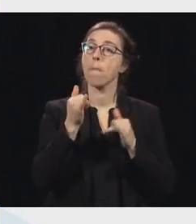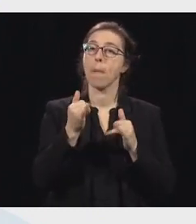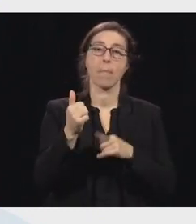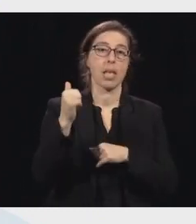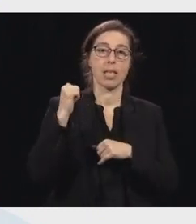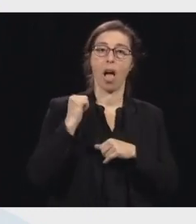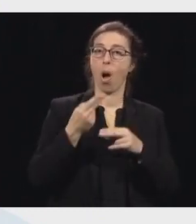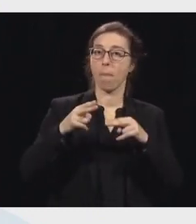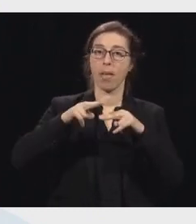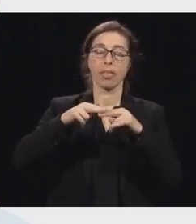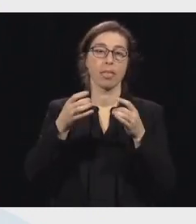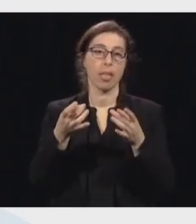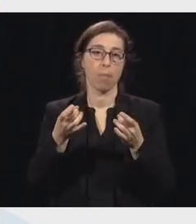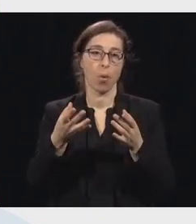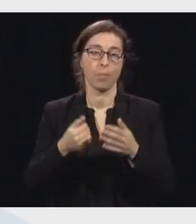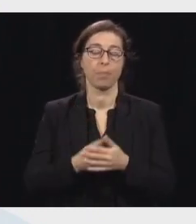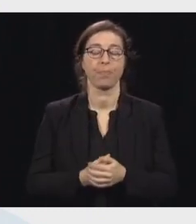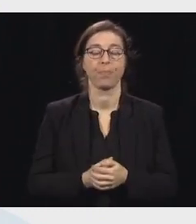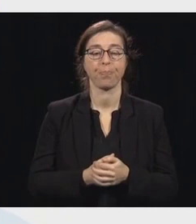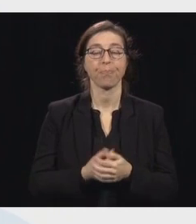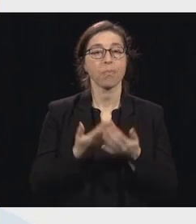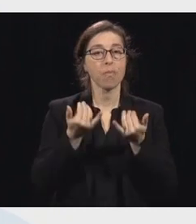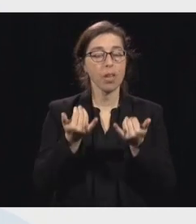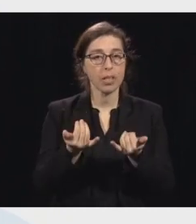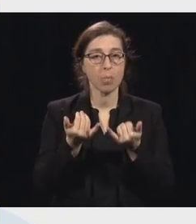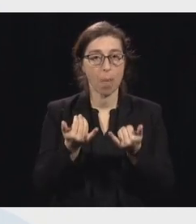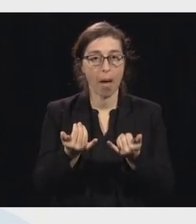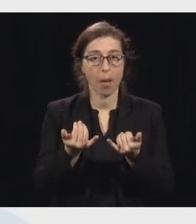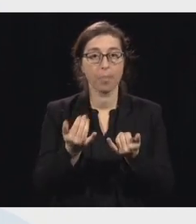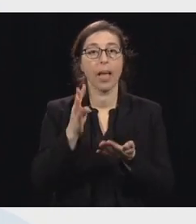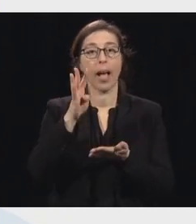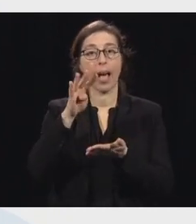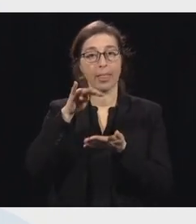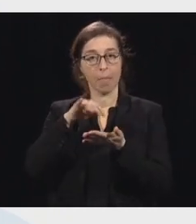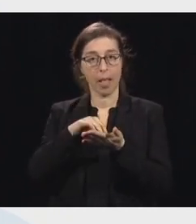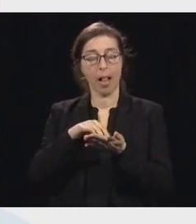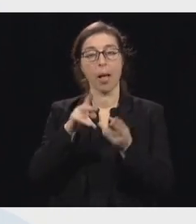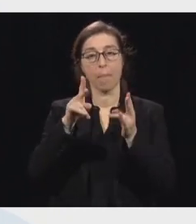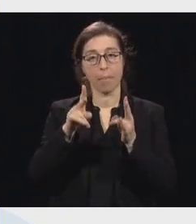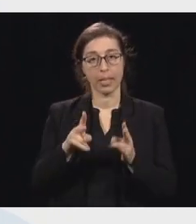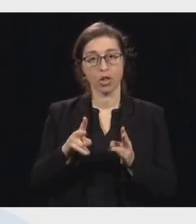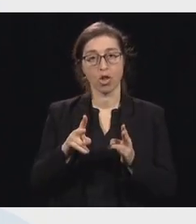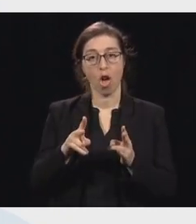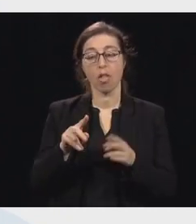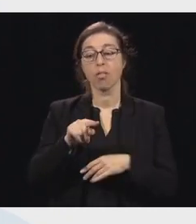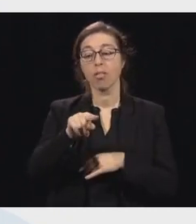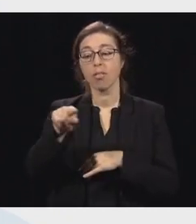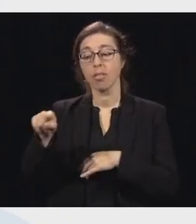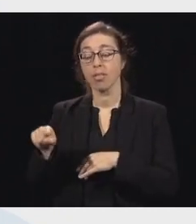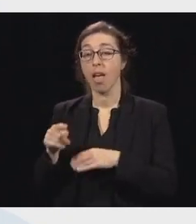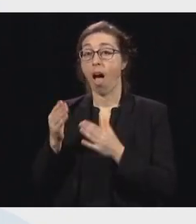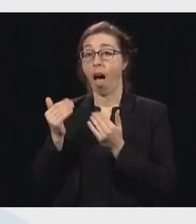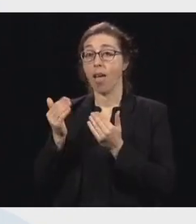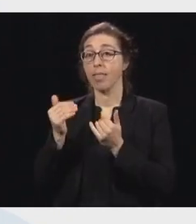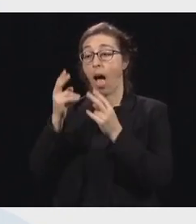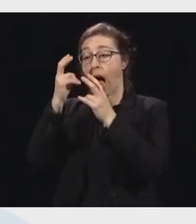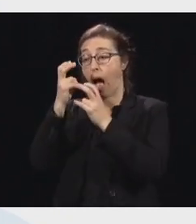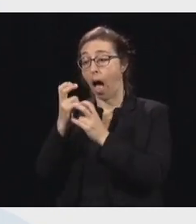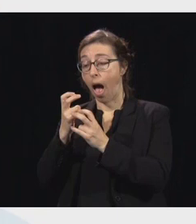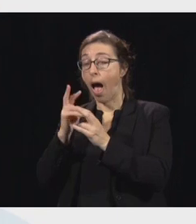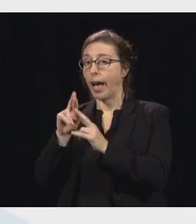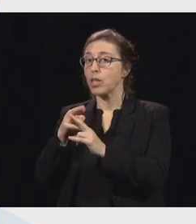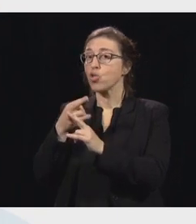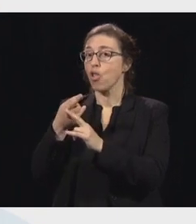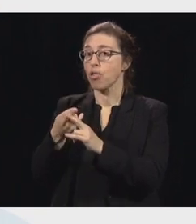-là. il y a en ce moment 4 000 personnes qui attendent le résultat d'un test, qui devraient l'avoir